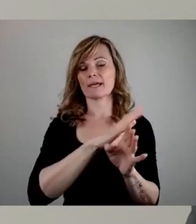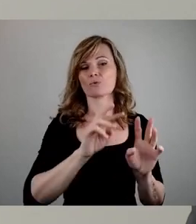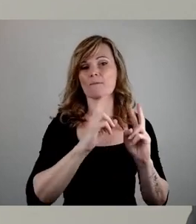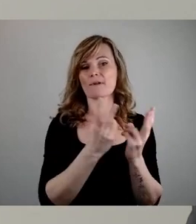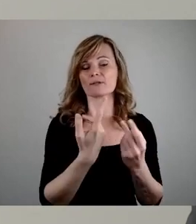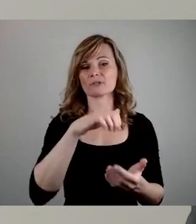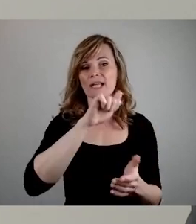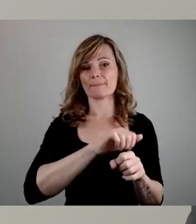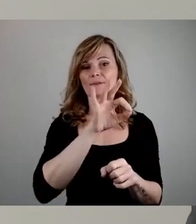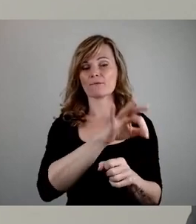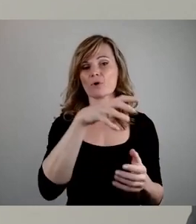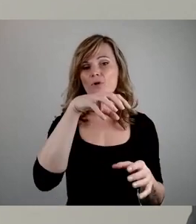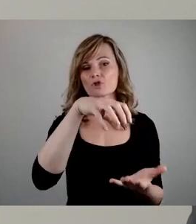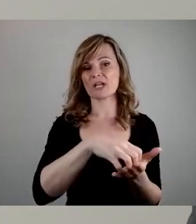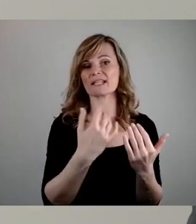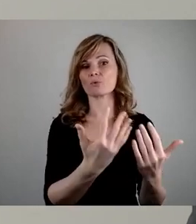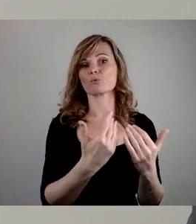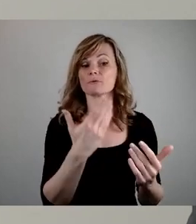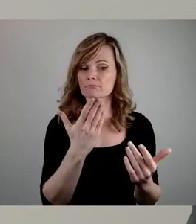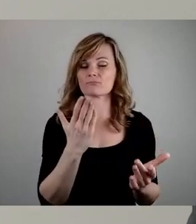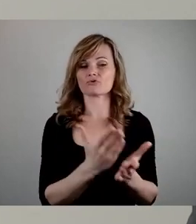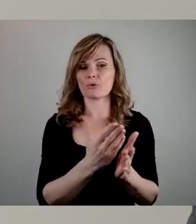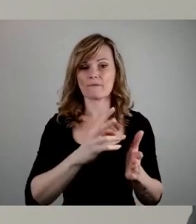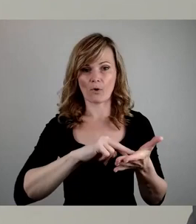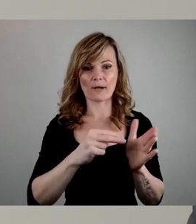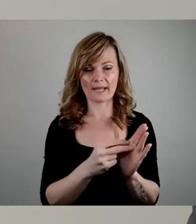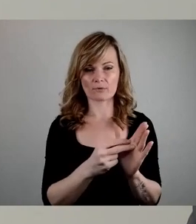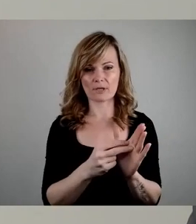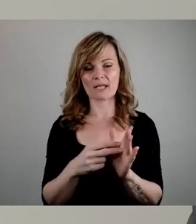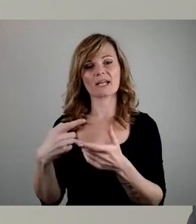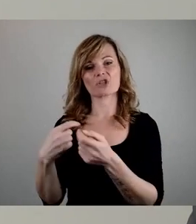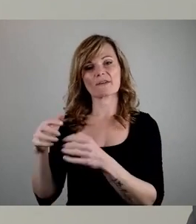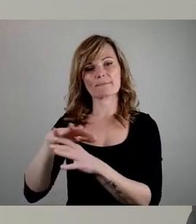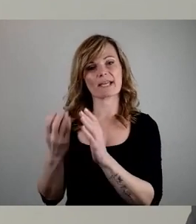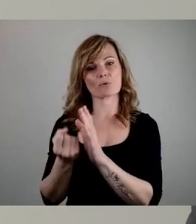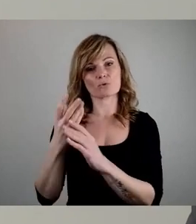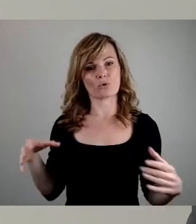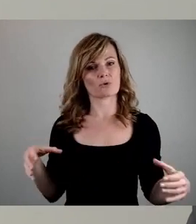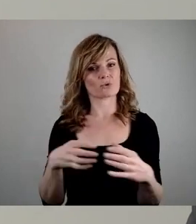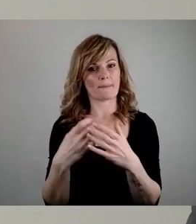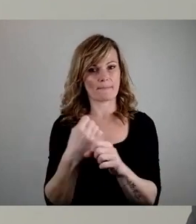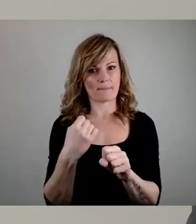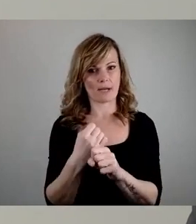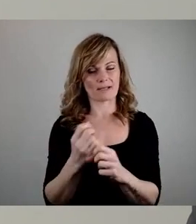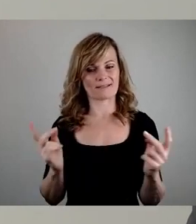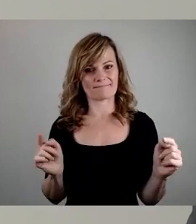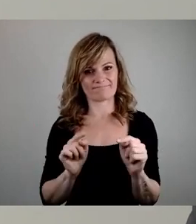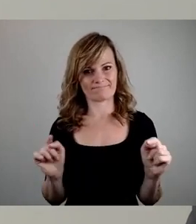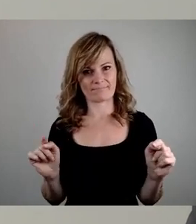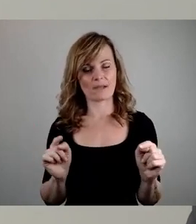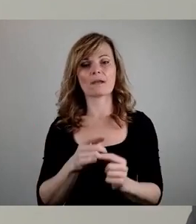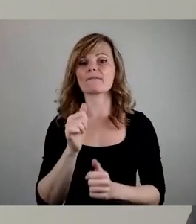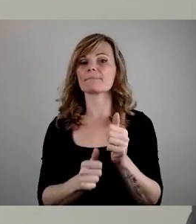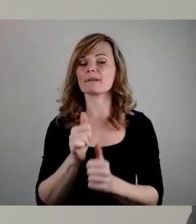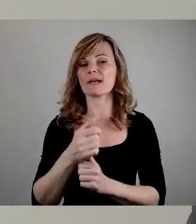vorbereitet, in Zusammenarbeit auch mit dem Geschäftsbereich Kultur. Aus dem Wettbewerb Gedenkareal